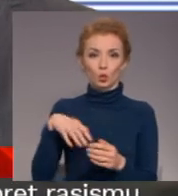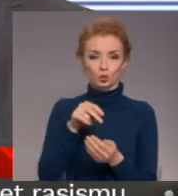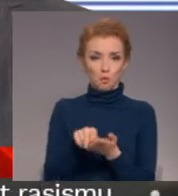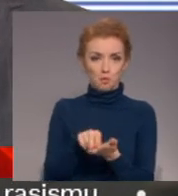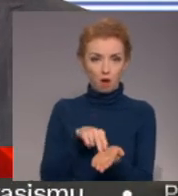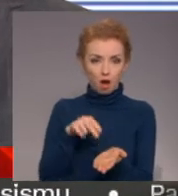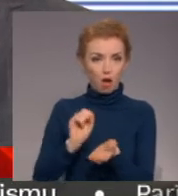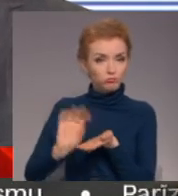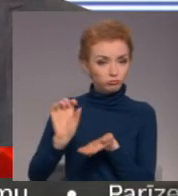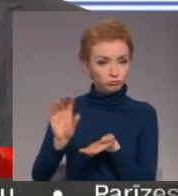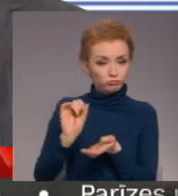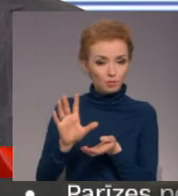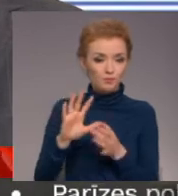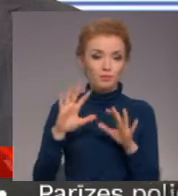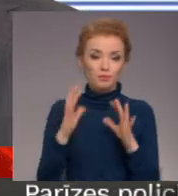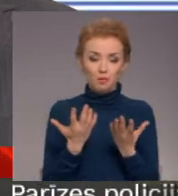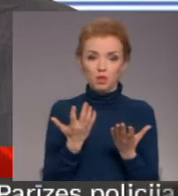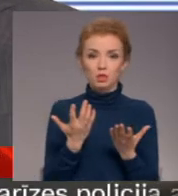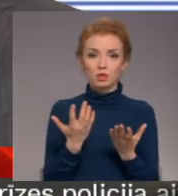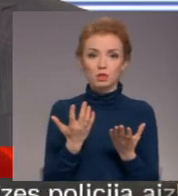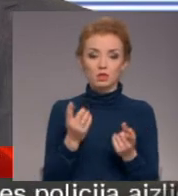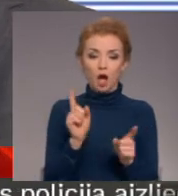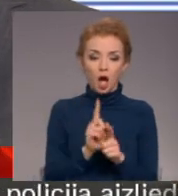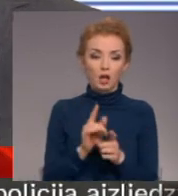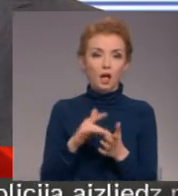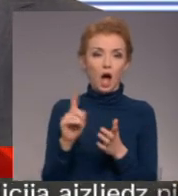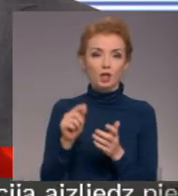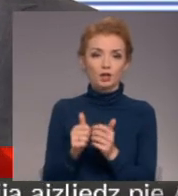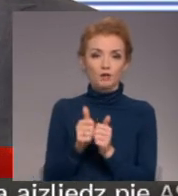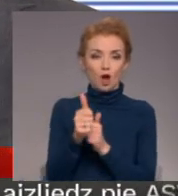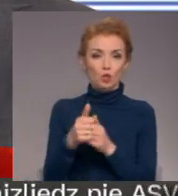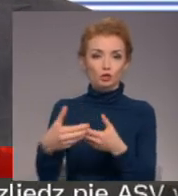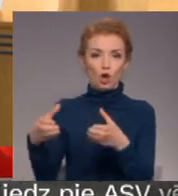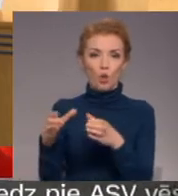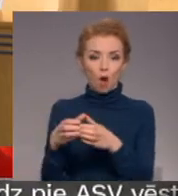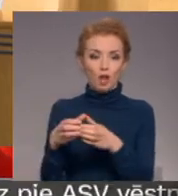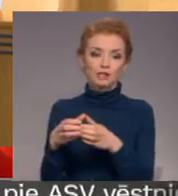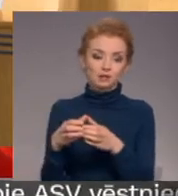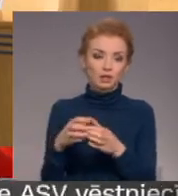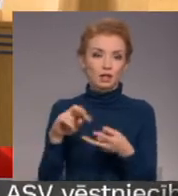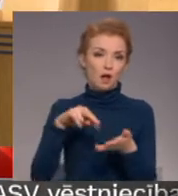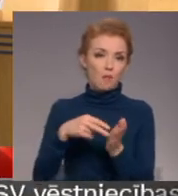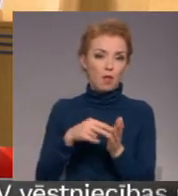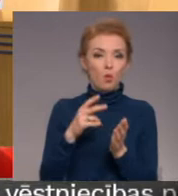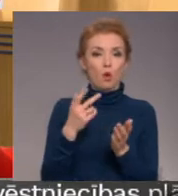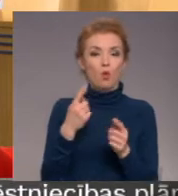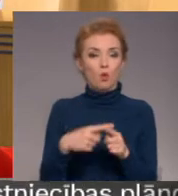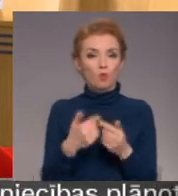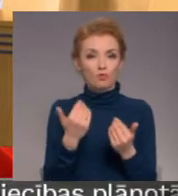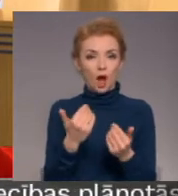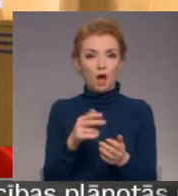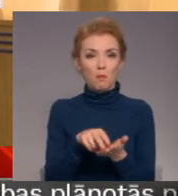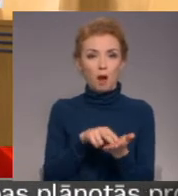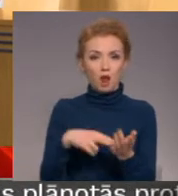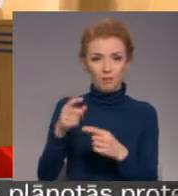skaidrs, ka par šobrīd diezgan liels debats arī valdošajā koalīcijā, cik tālu mēs šajā ziņā varam iet. Lai gan šobrīd parādu apkalpot esot